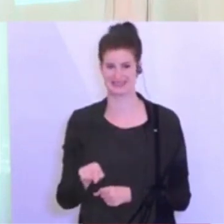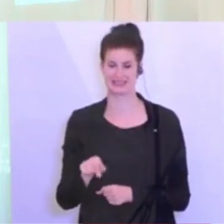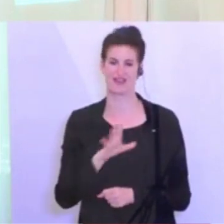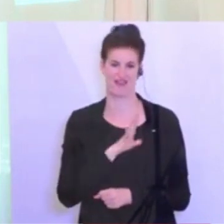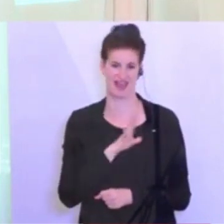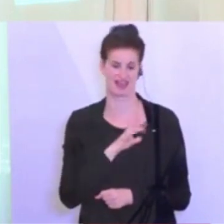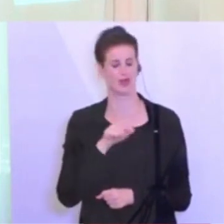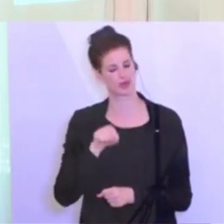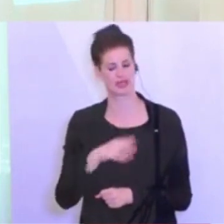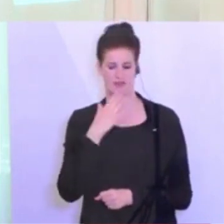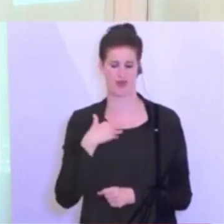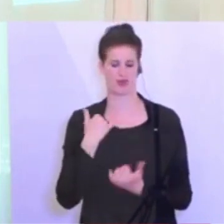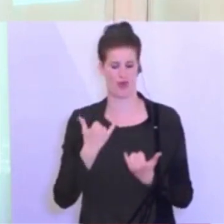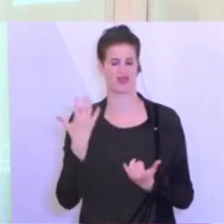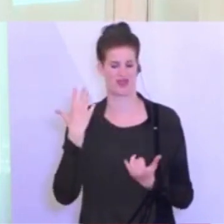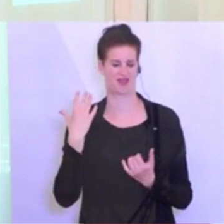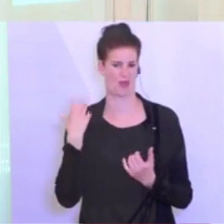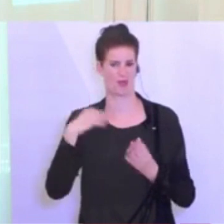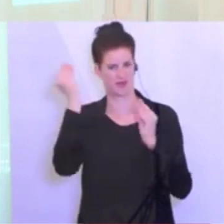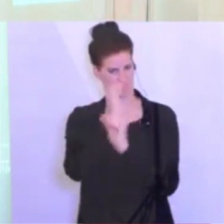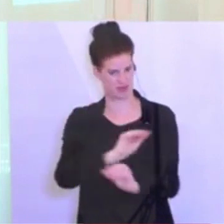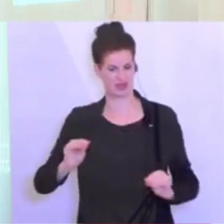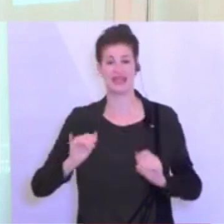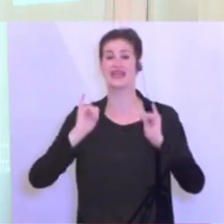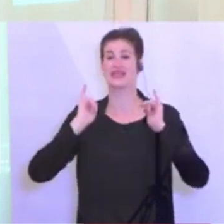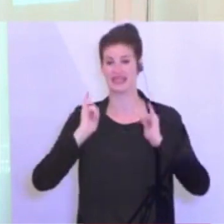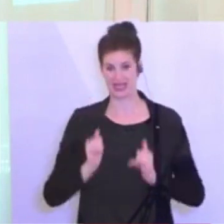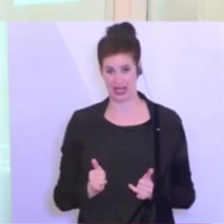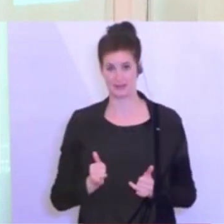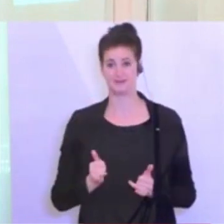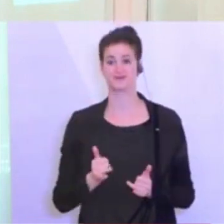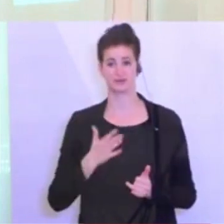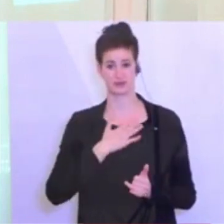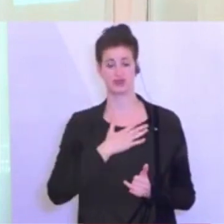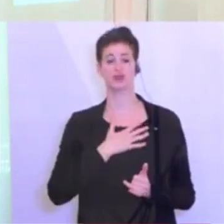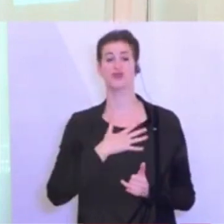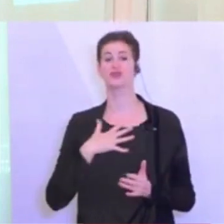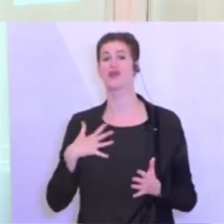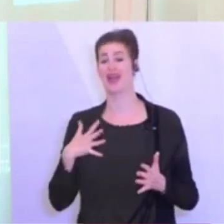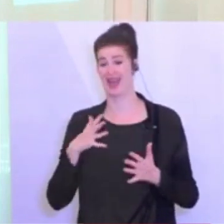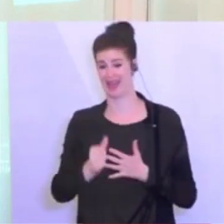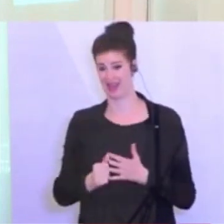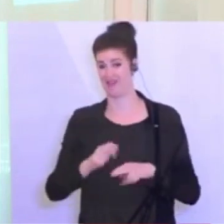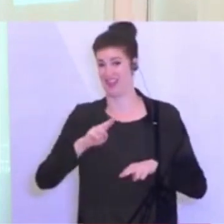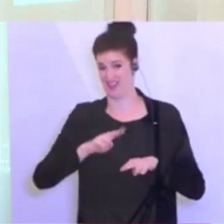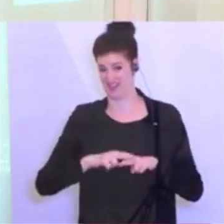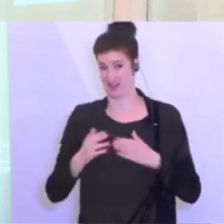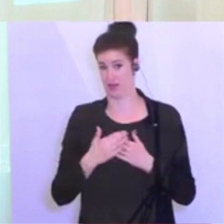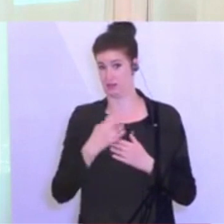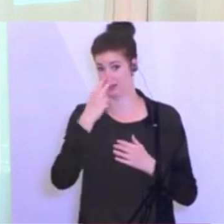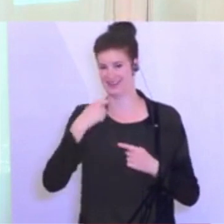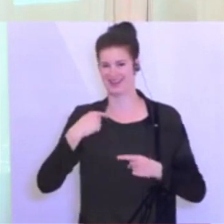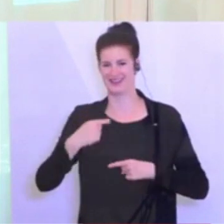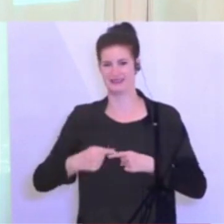als Signal setzen wollen. Ja, wir werden dann sofort eingreifen, falls sich die Dinge in eine falsche Richtung